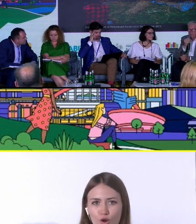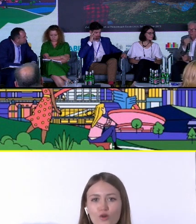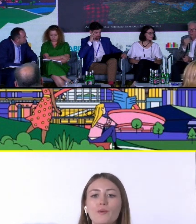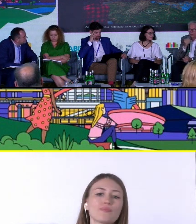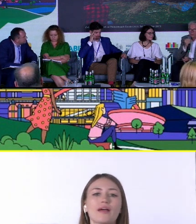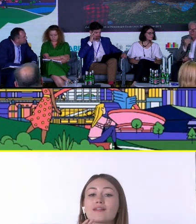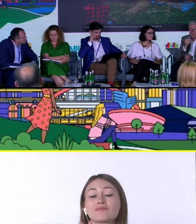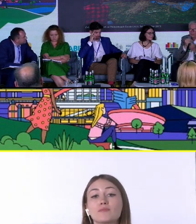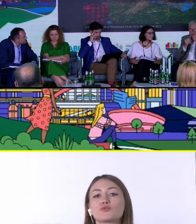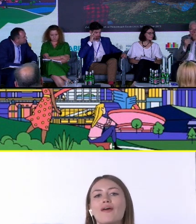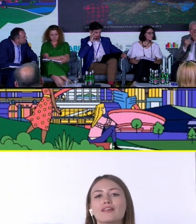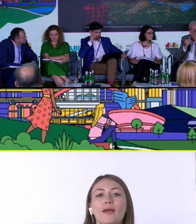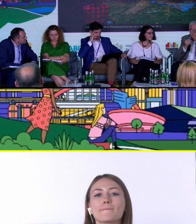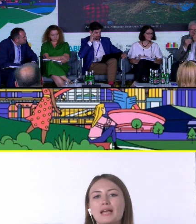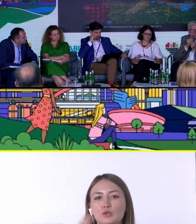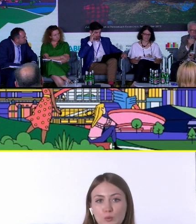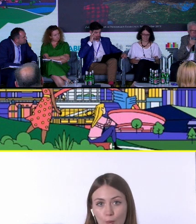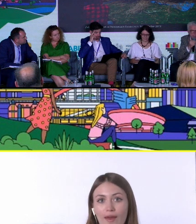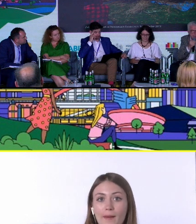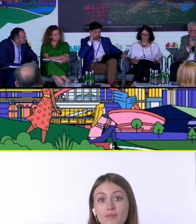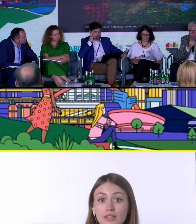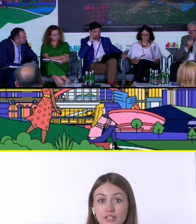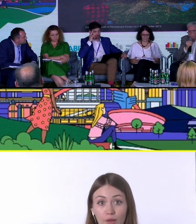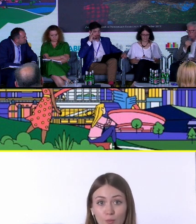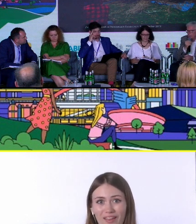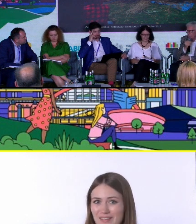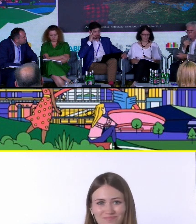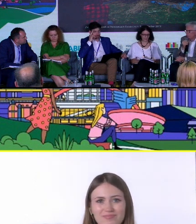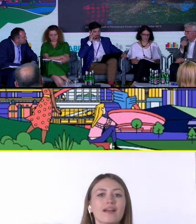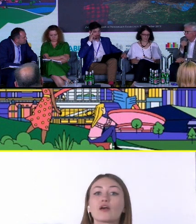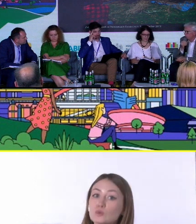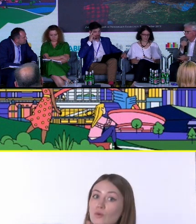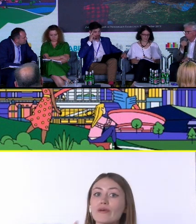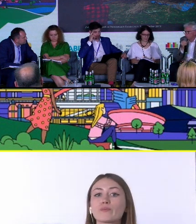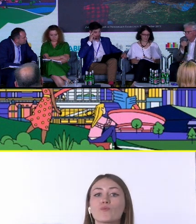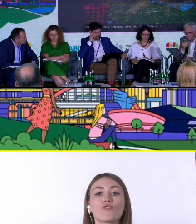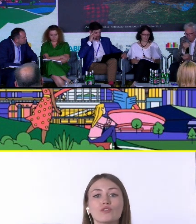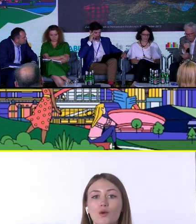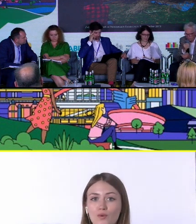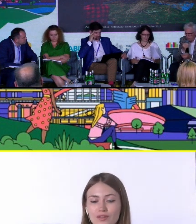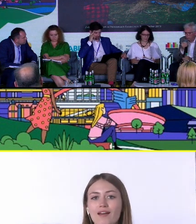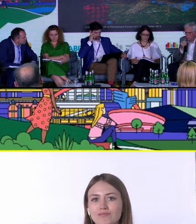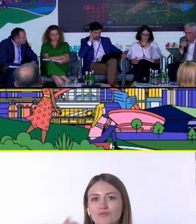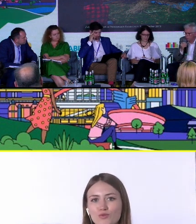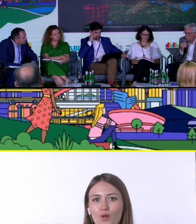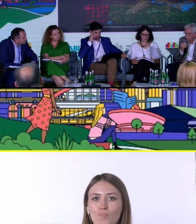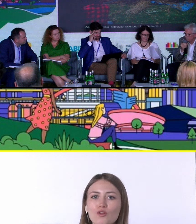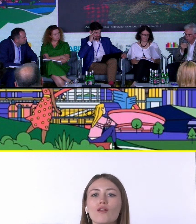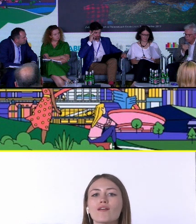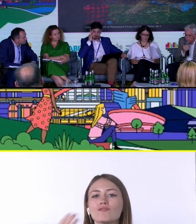dzisiaj nie da się żyć, chociaż chcielibyśmy nie, ale cukier powstał na Dolnym Śląsku. Cukier z buraka cukrowego, to 1807 rok.